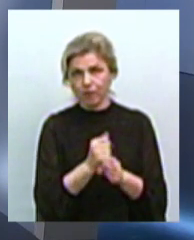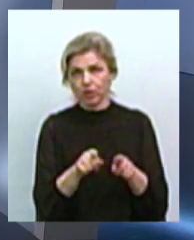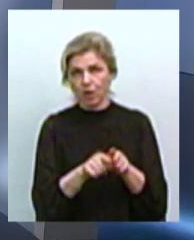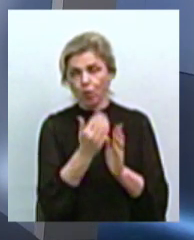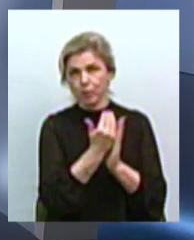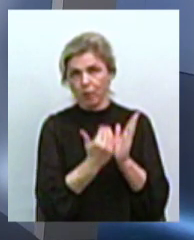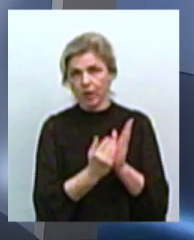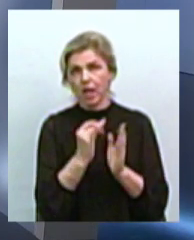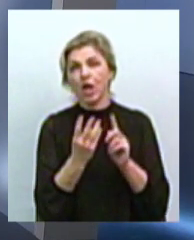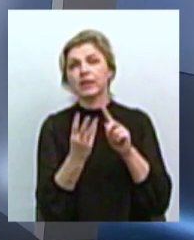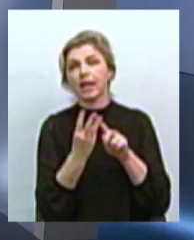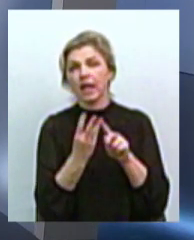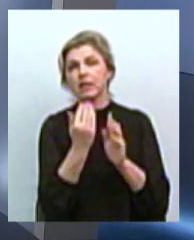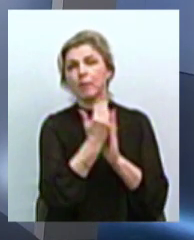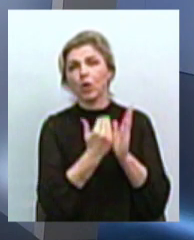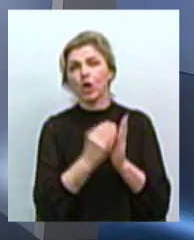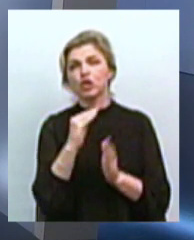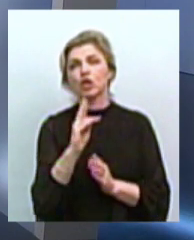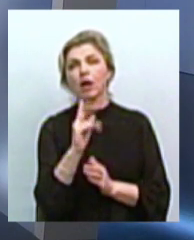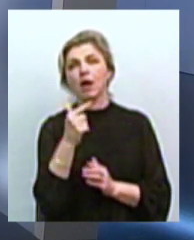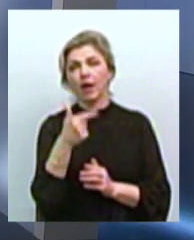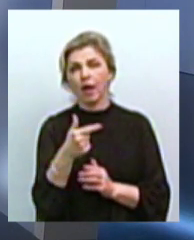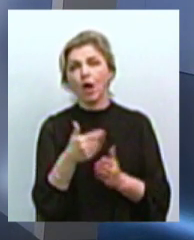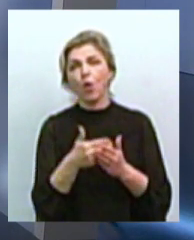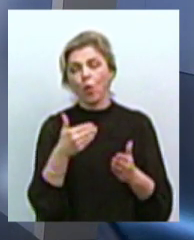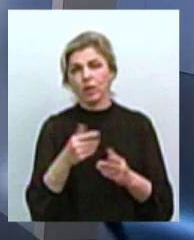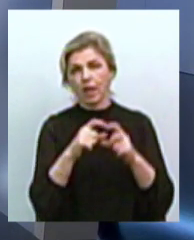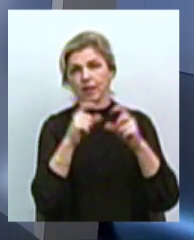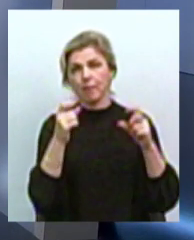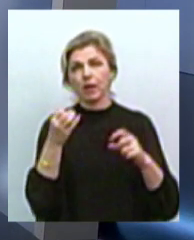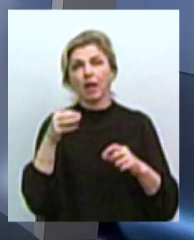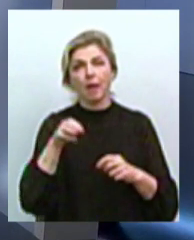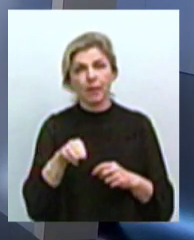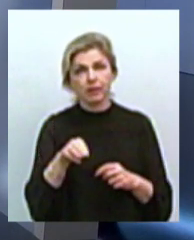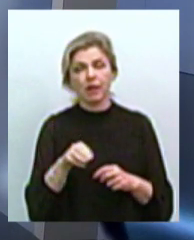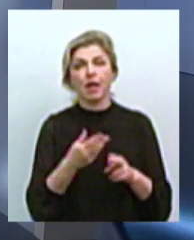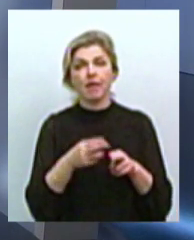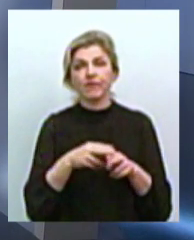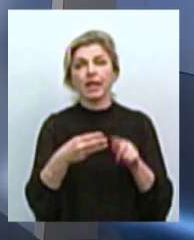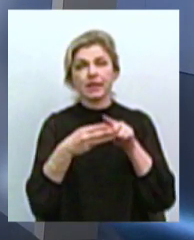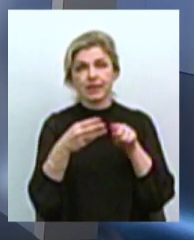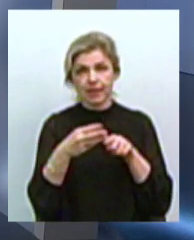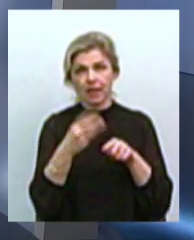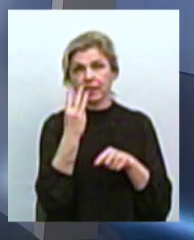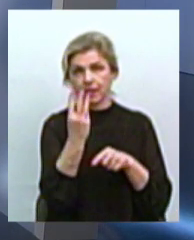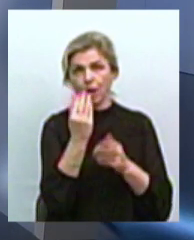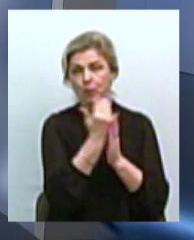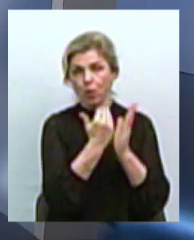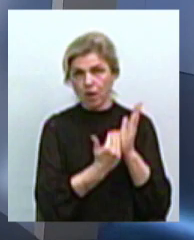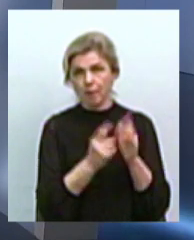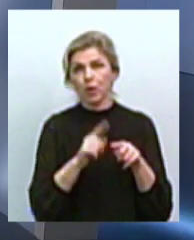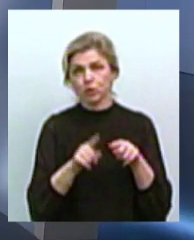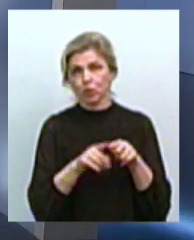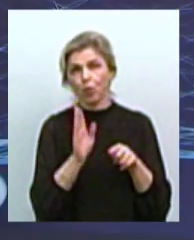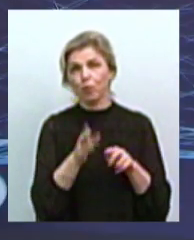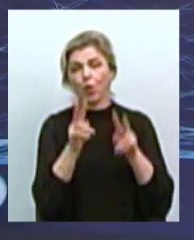Департаменту житлово-комунального господарства, безпосередньо вже від самого Департаменту. Ці три програми, я сподіваюся, на ближчий час вони вже будуть